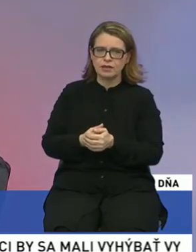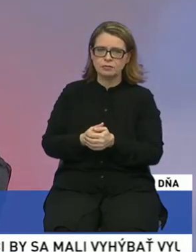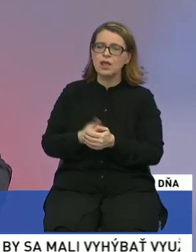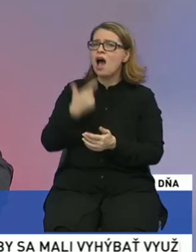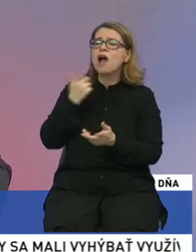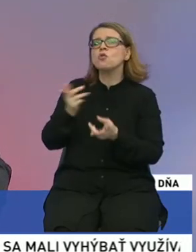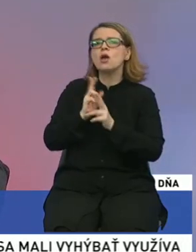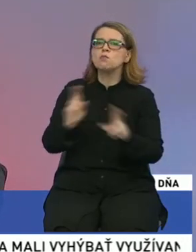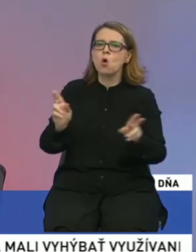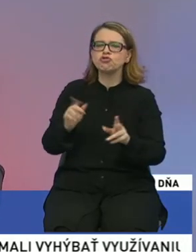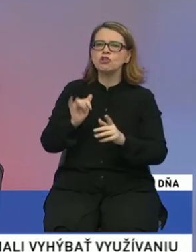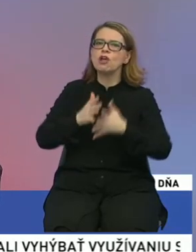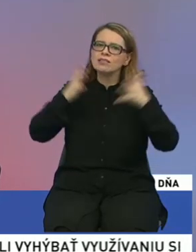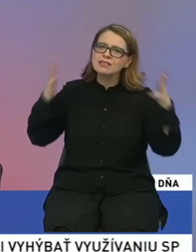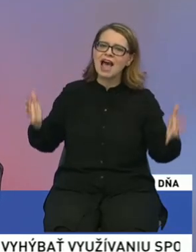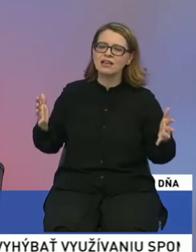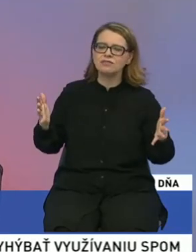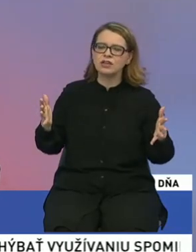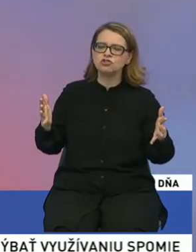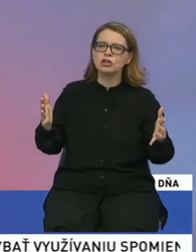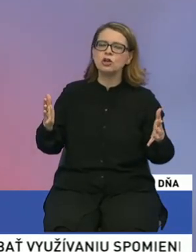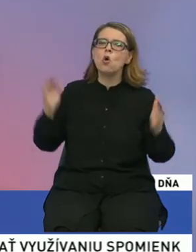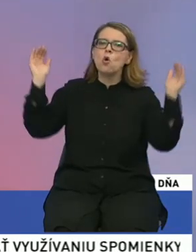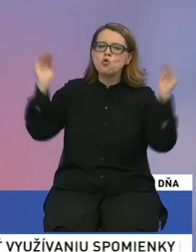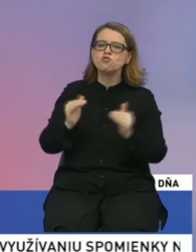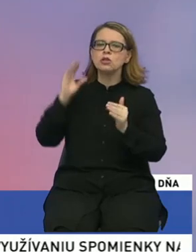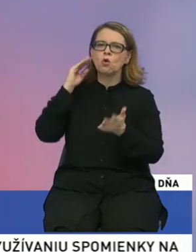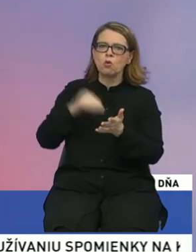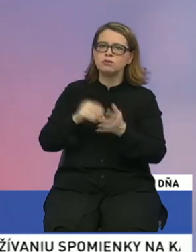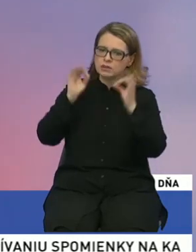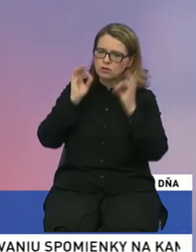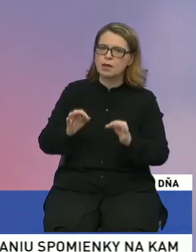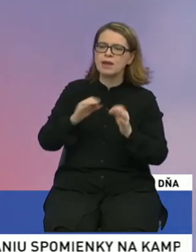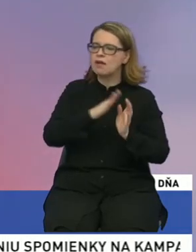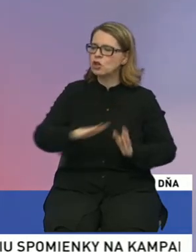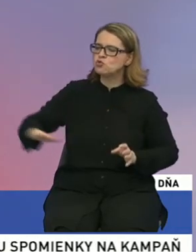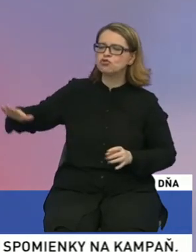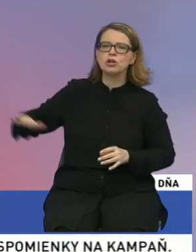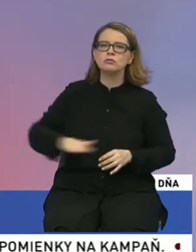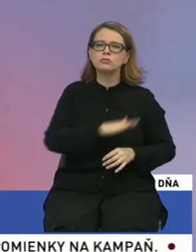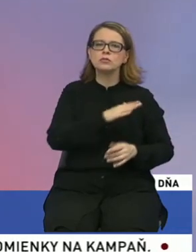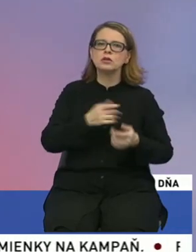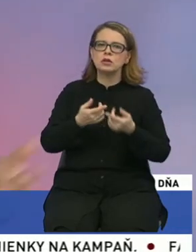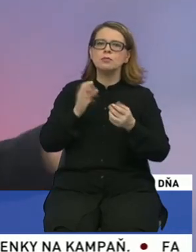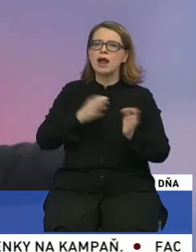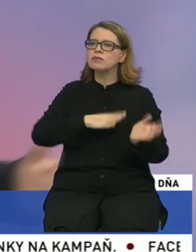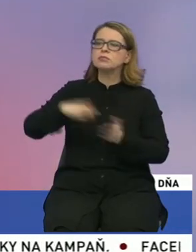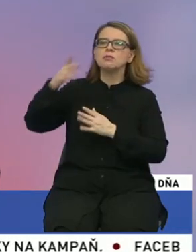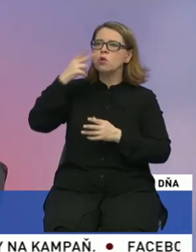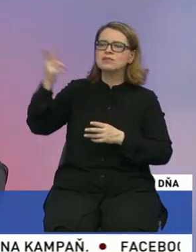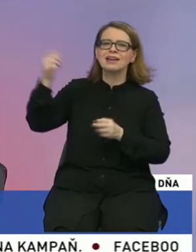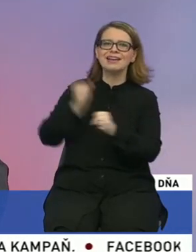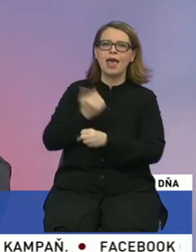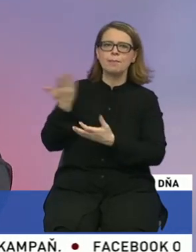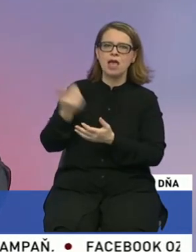ako je to možné, že najväčší úbytok obyvateľstva je práve z južného regionu. Spomím si na ten GEMER. Tam práve,